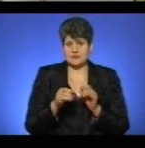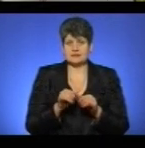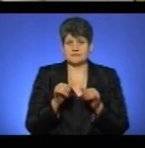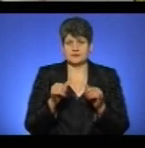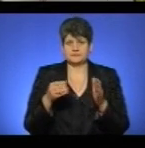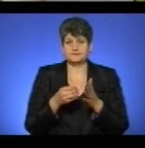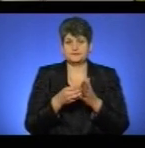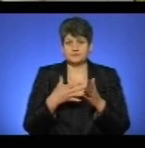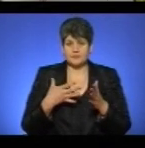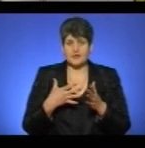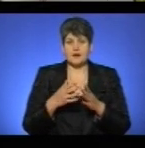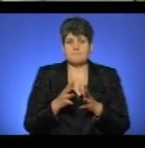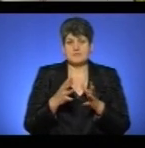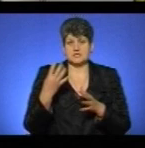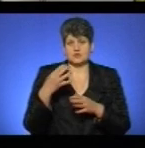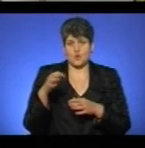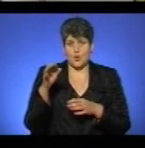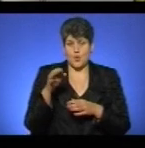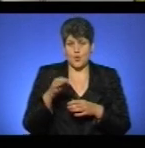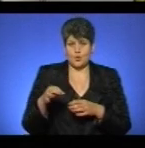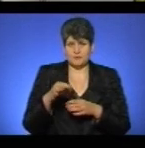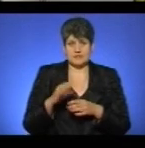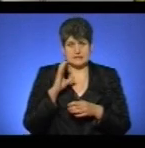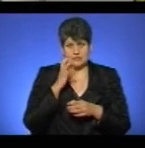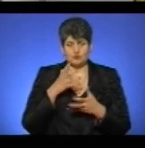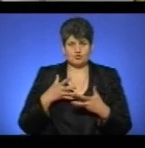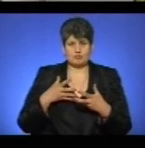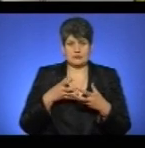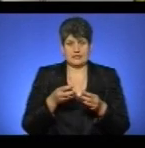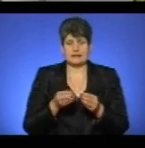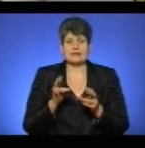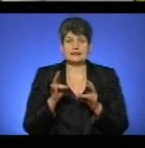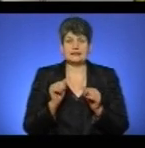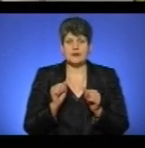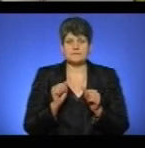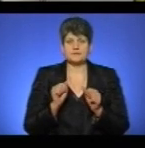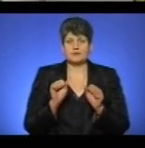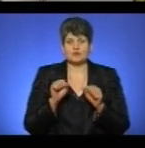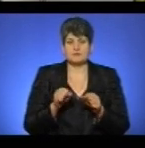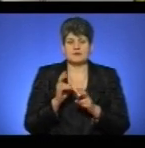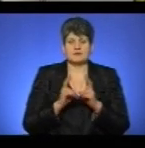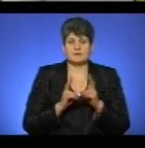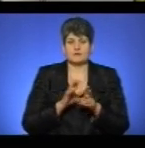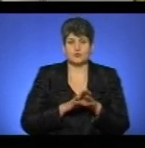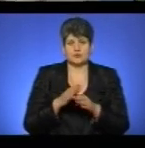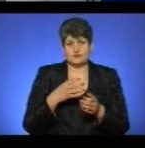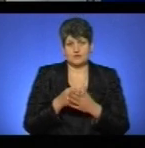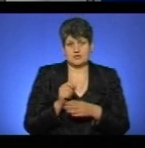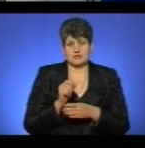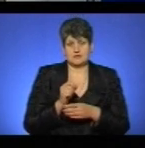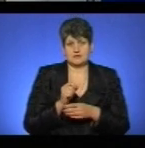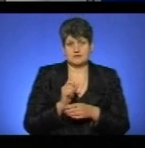14%, але більше 40 копійок серйозно вплине на здатність підприємства виконувати свої зобов'язання.